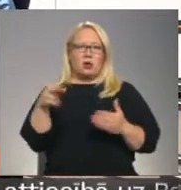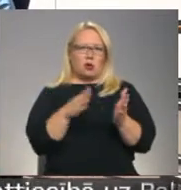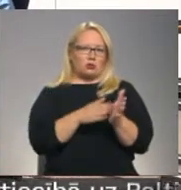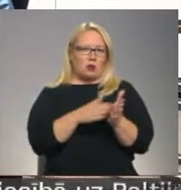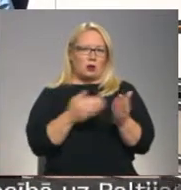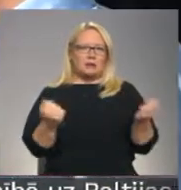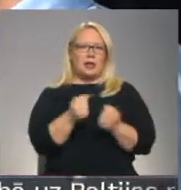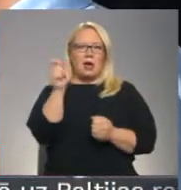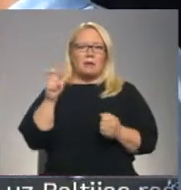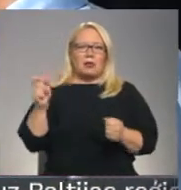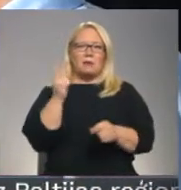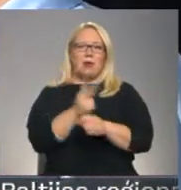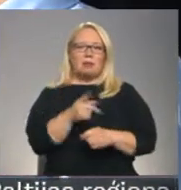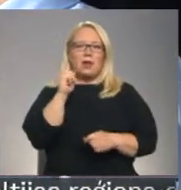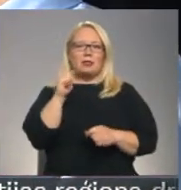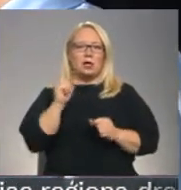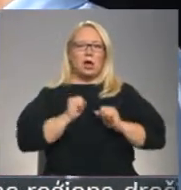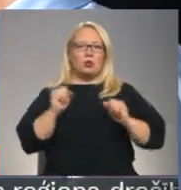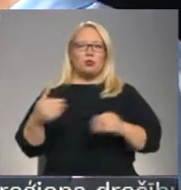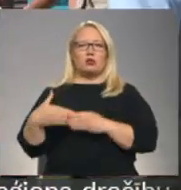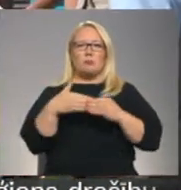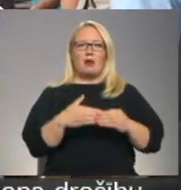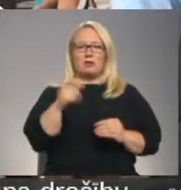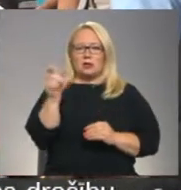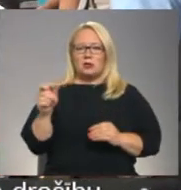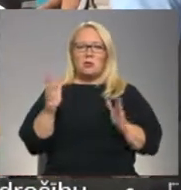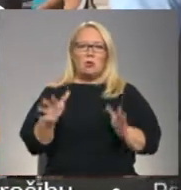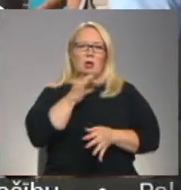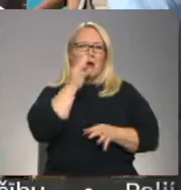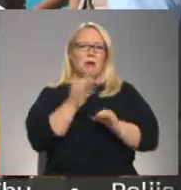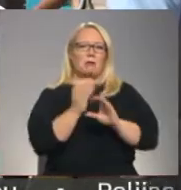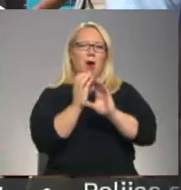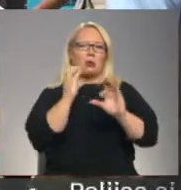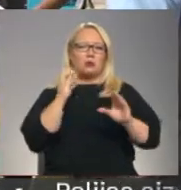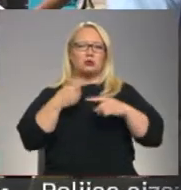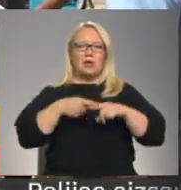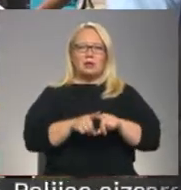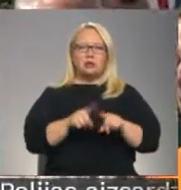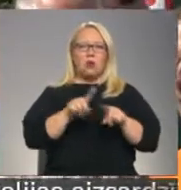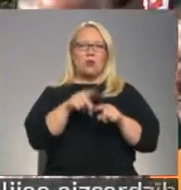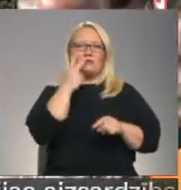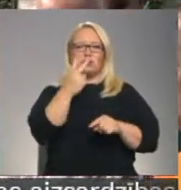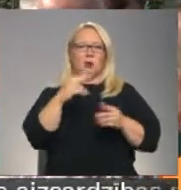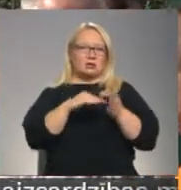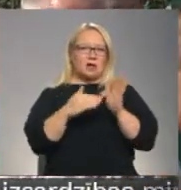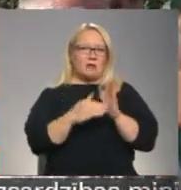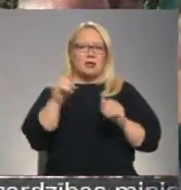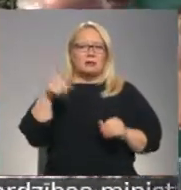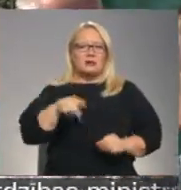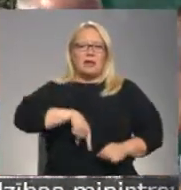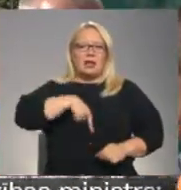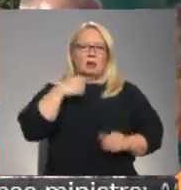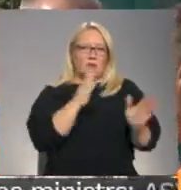Darbiniekiem ir pienākums ne tikai droši pārvadāt pasažieras, bet būt atbildīgami par autobusu tehnisko un vizuālo stāvokli, kas prasa ilgu darba